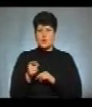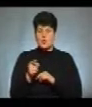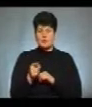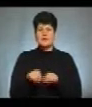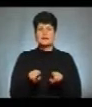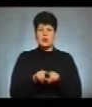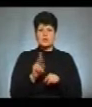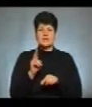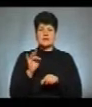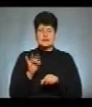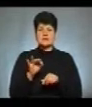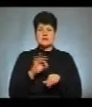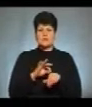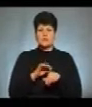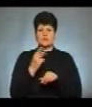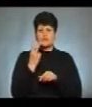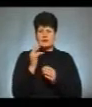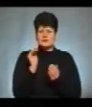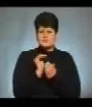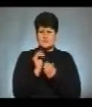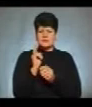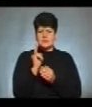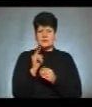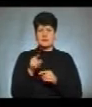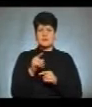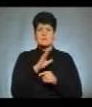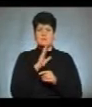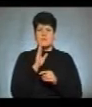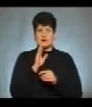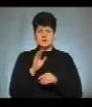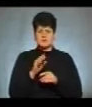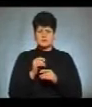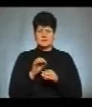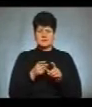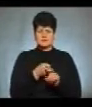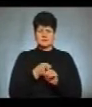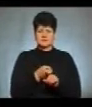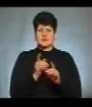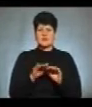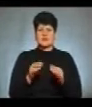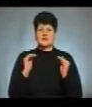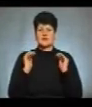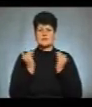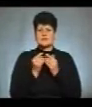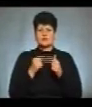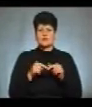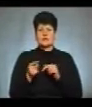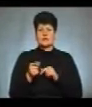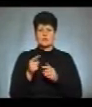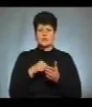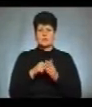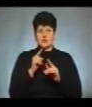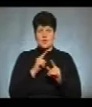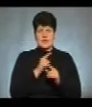також на кір захворіли двоє немовлят, їх заразила мати. Діти зараз знаходяться в реанімаційному відділенні Тернопільської міської